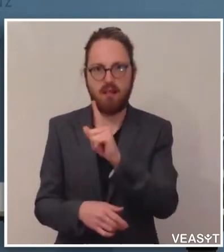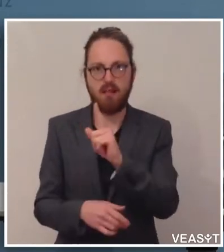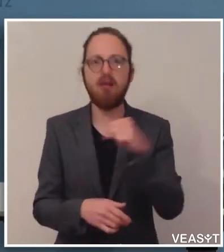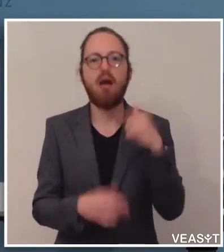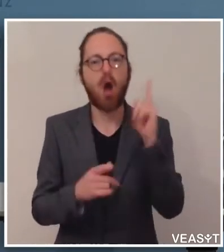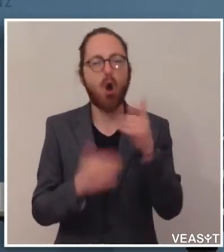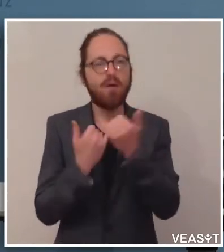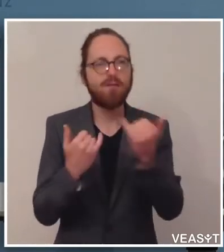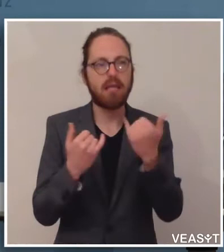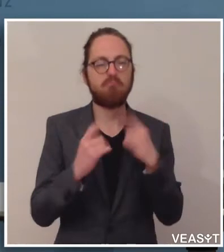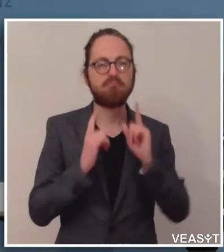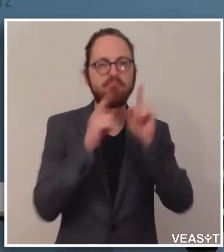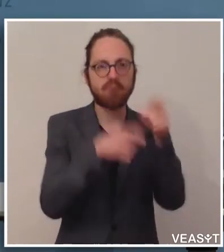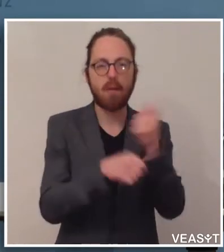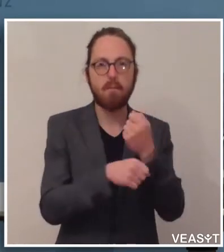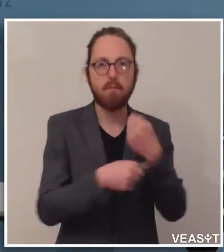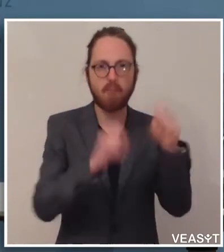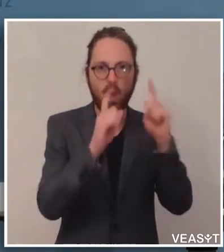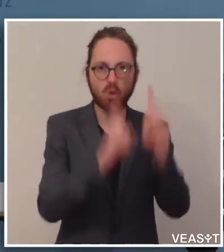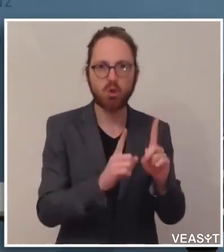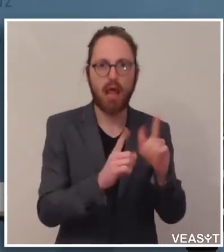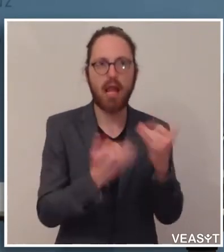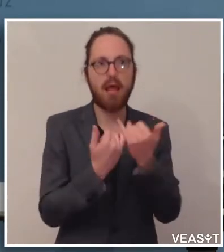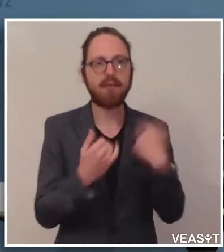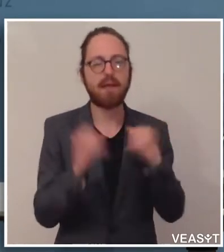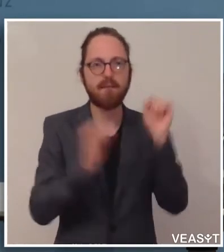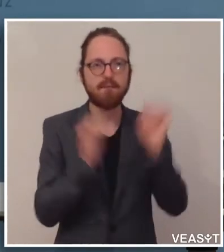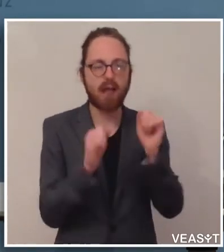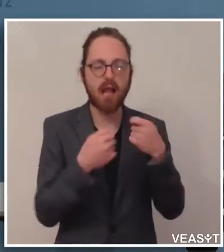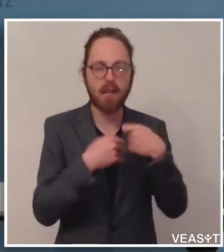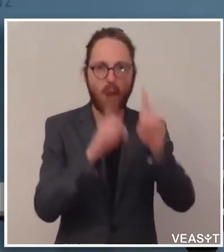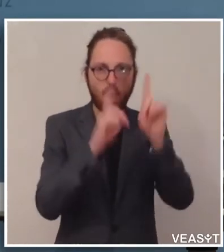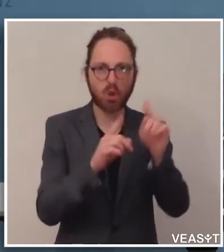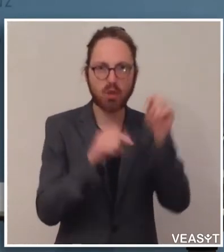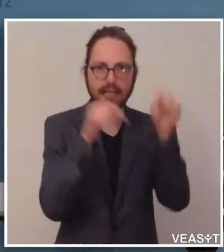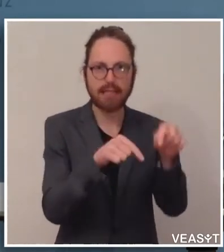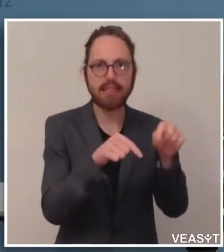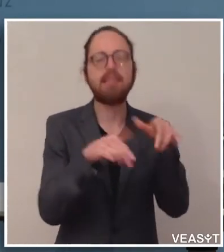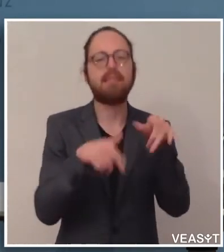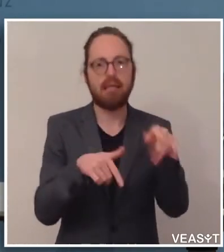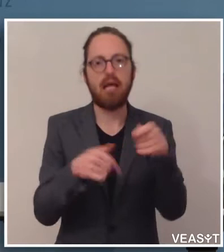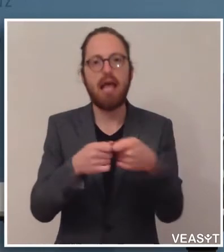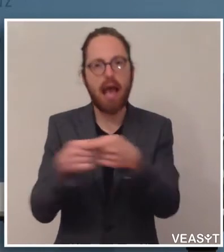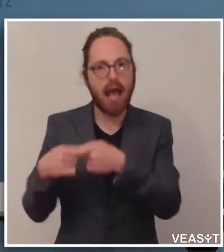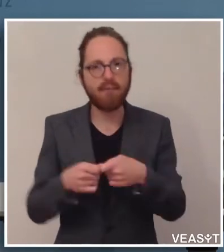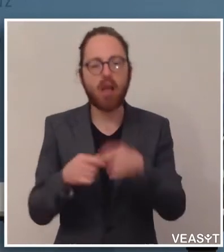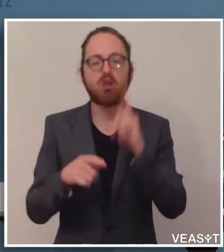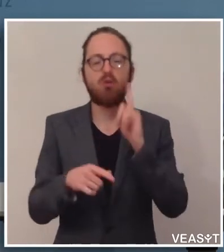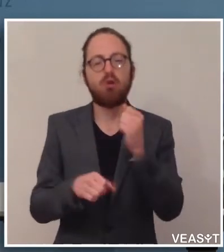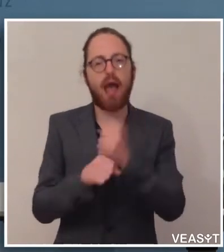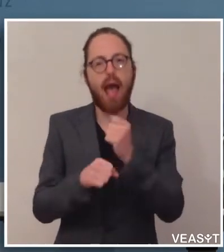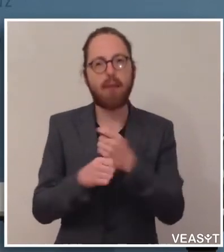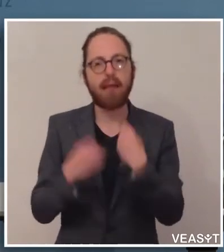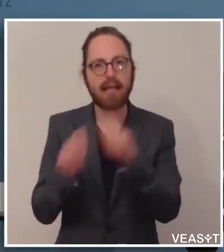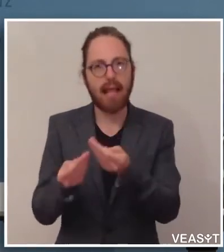Baustelle verhält, hier ist Bezugnahme auf die Protokolle, die zwischen den Gewerkschaften und den Arbeitgebervertretungen unterzeichnet worden sind, auf staatlicher und auf